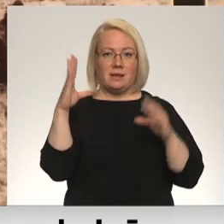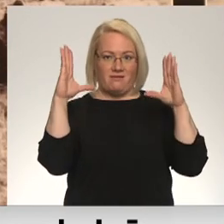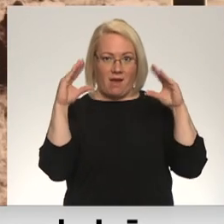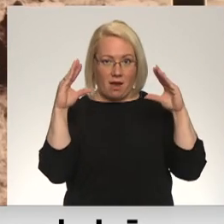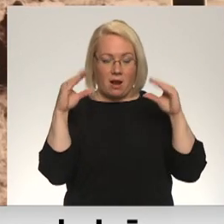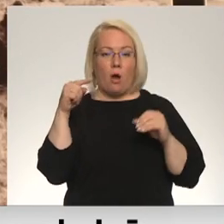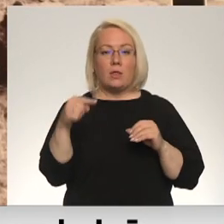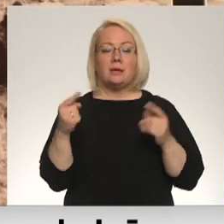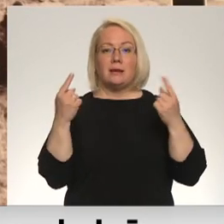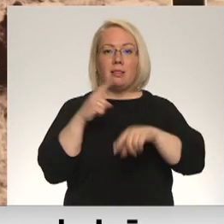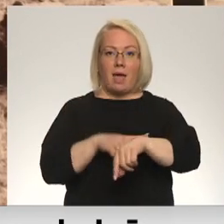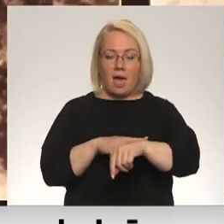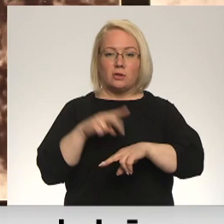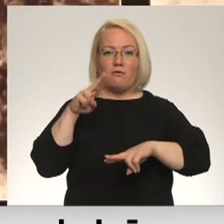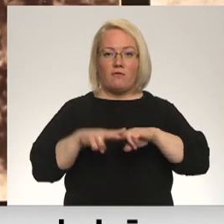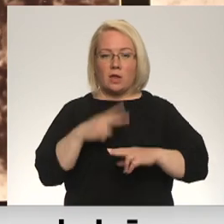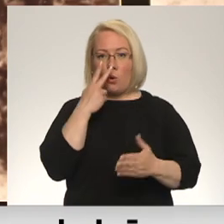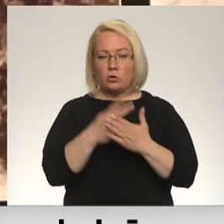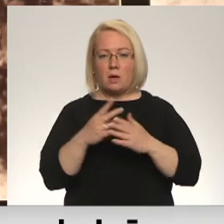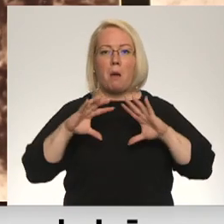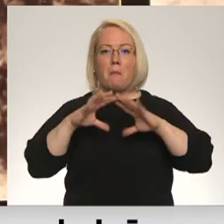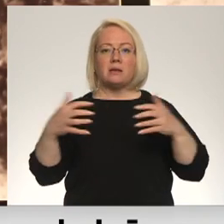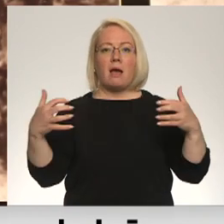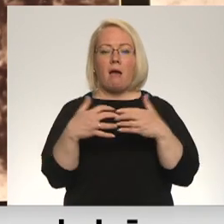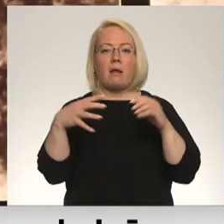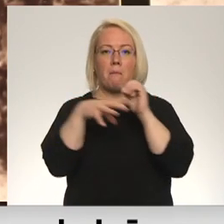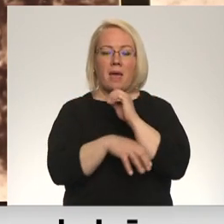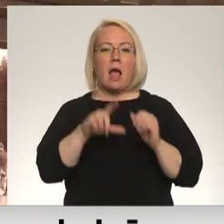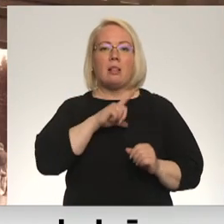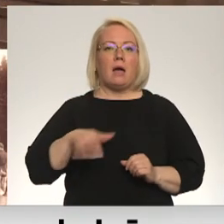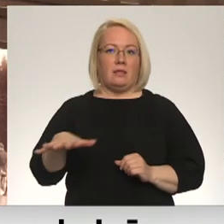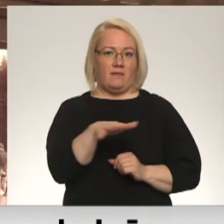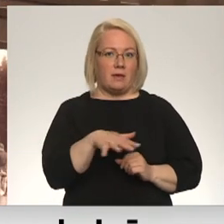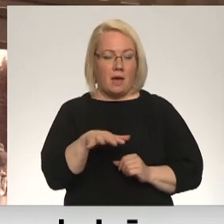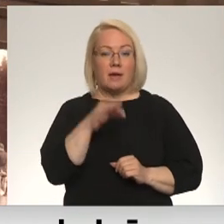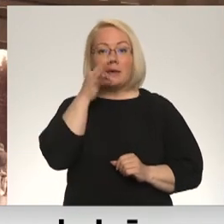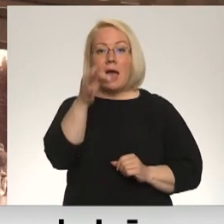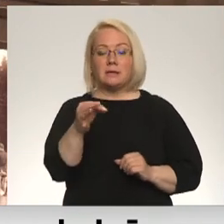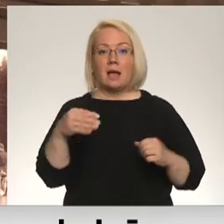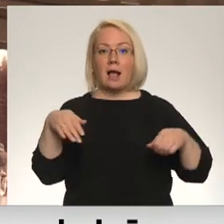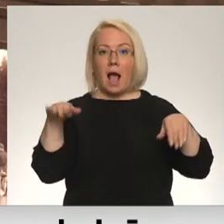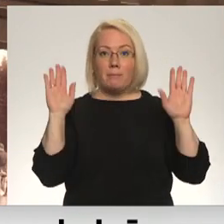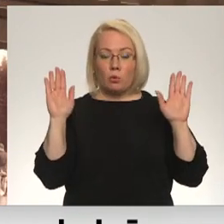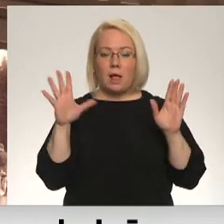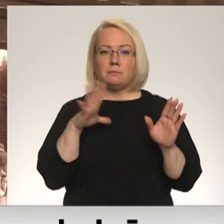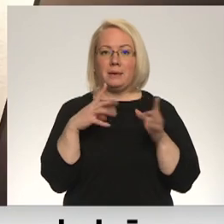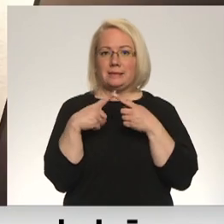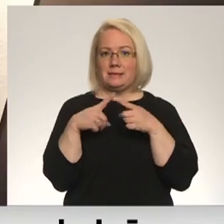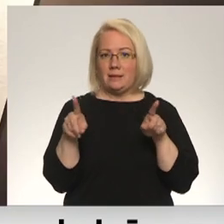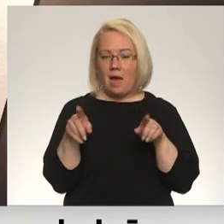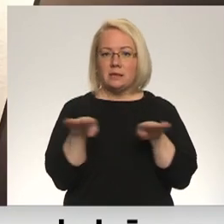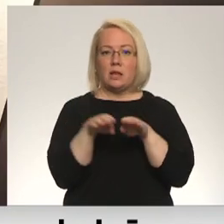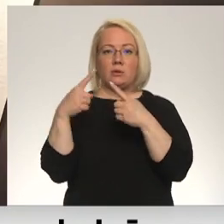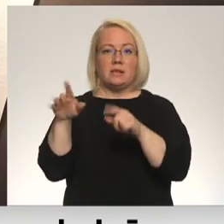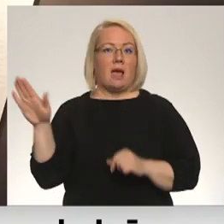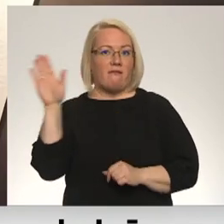laiks un vieta tiek uzskatīti par otrās pasaules karadarbības beigām Latvijas teritorijā. Jāteic gan, ka kapitulācija te bija citāda nekā citās